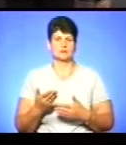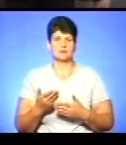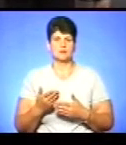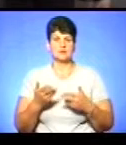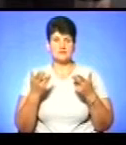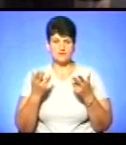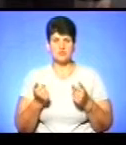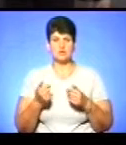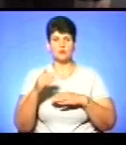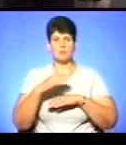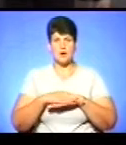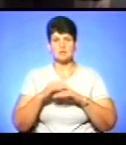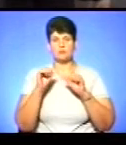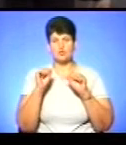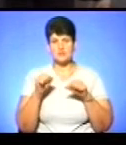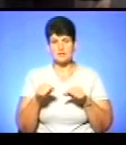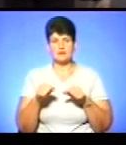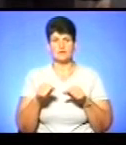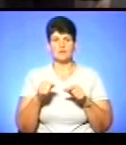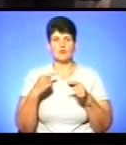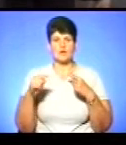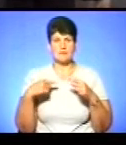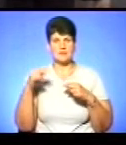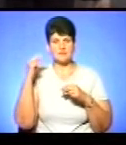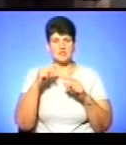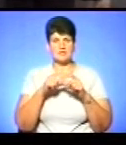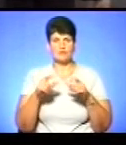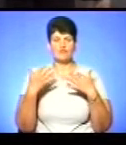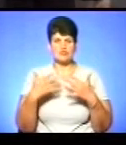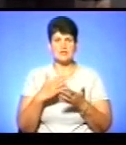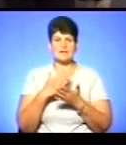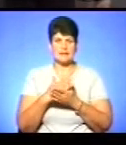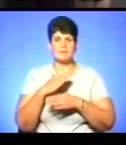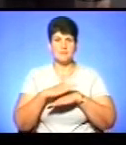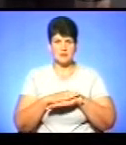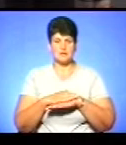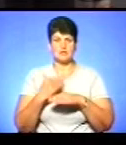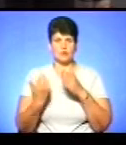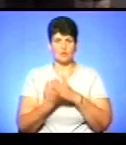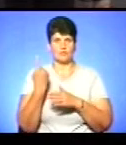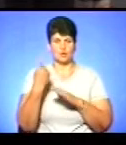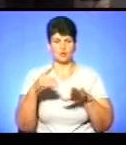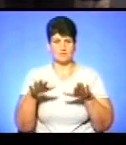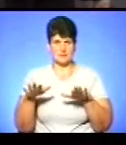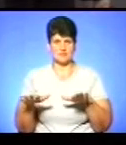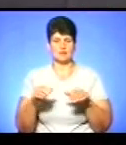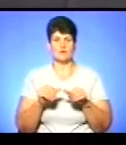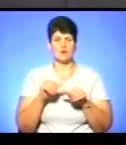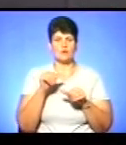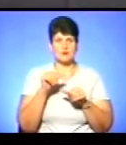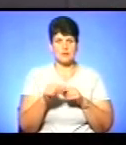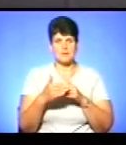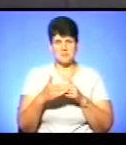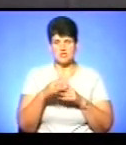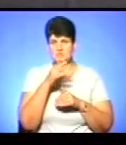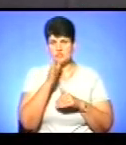Звичайно, парти, можливо, в деяких навчальних закладах у нас вже є парти нові, одномісні, в деяких навчальних закладах найближчим